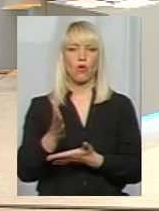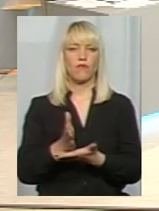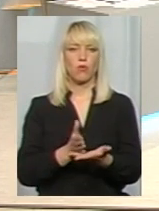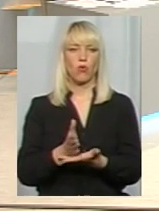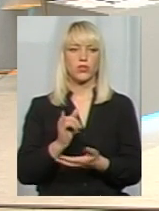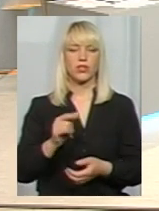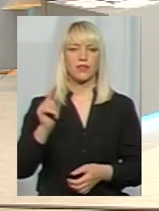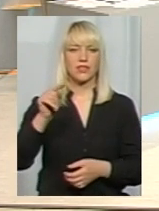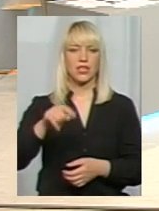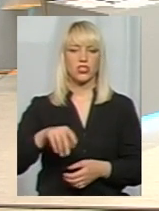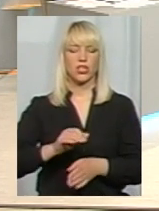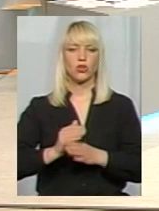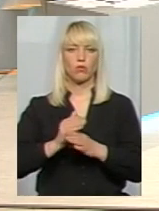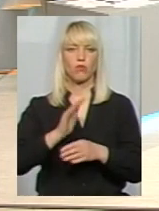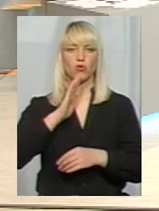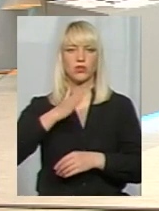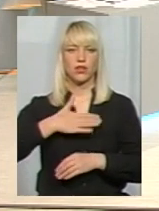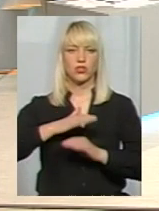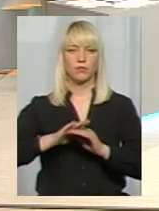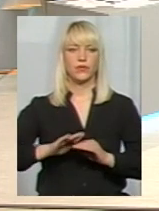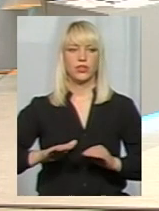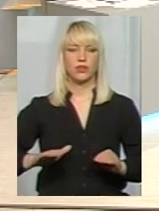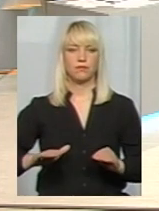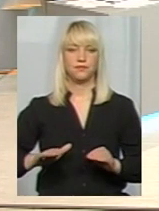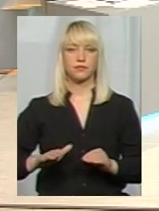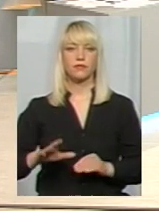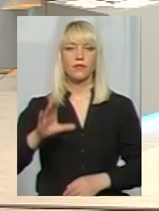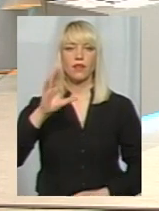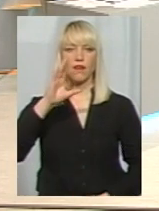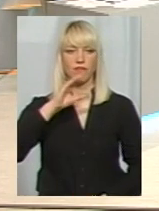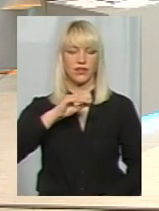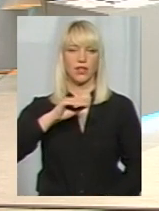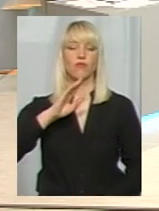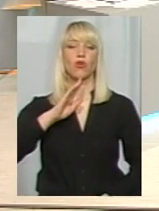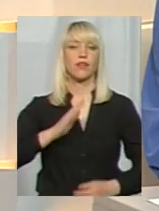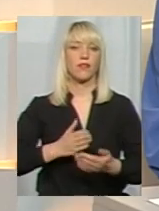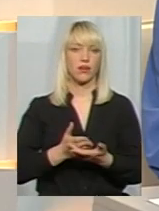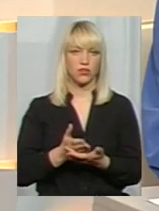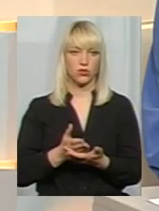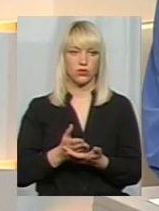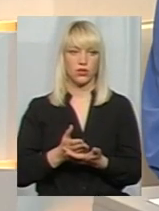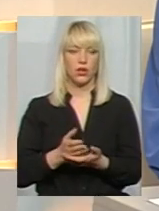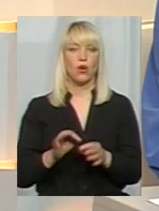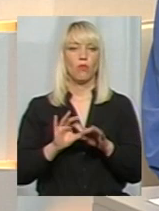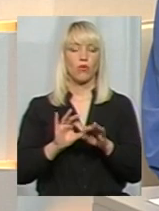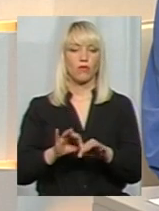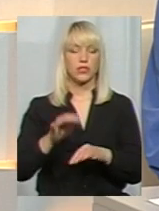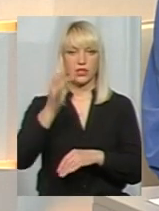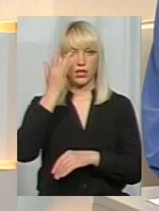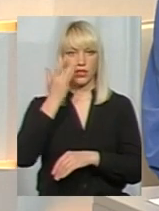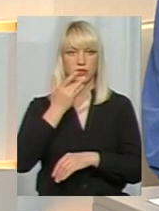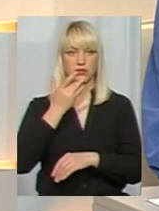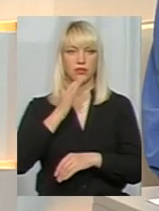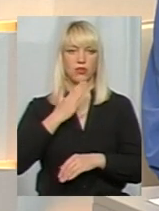і все ж таки допоможуть нашим дітям ефективно, якісно провести літні